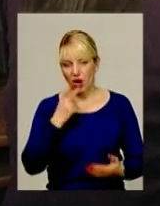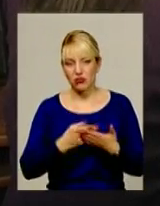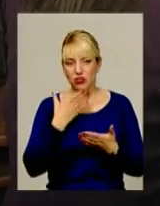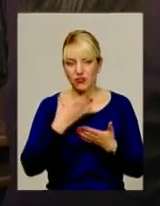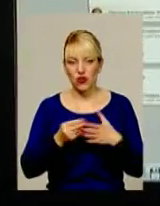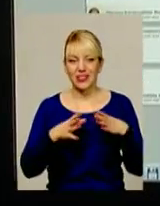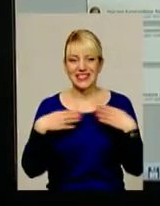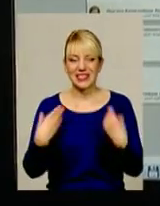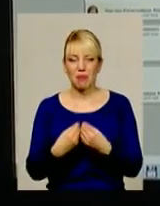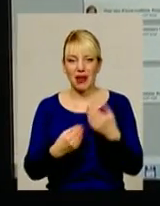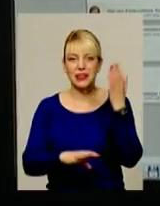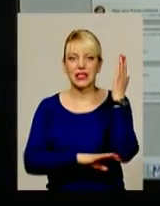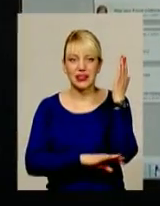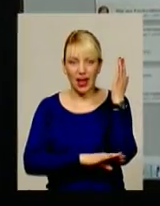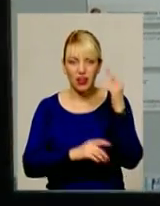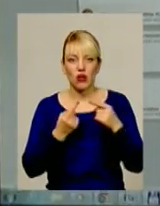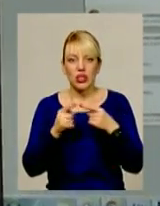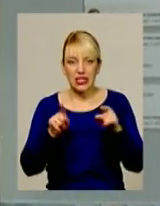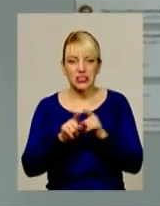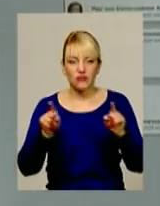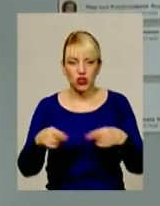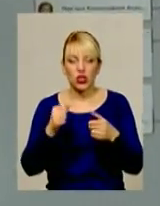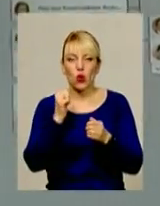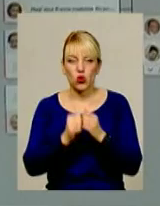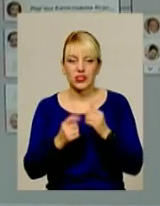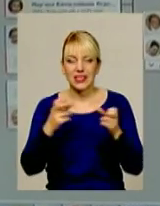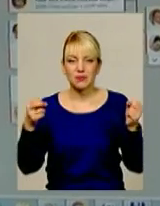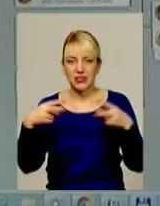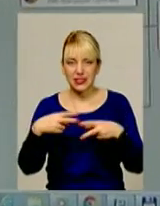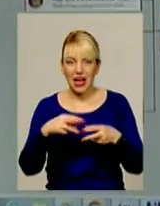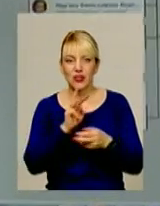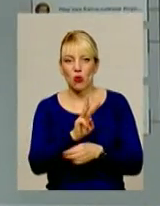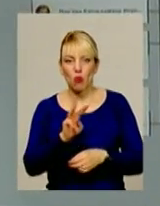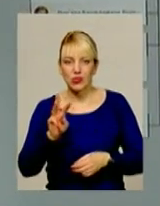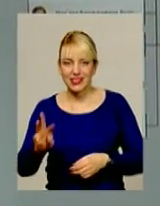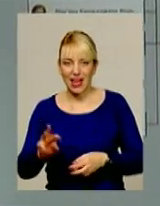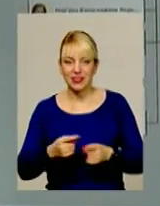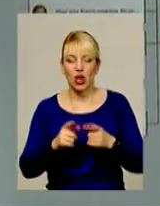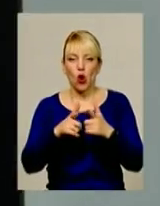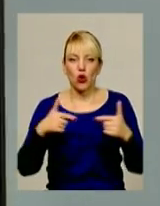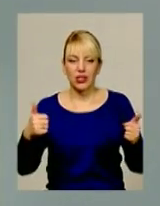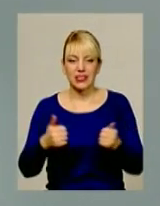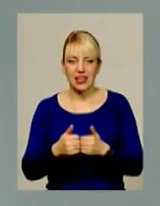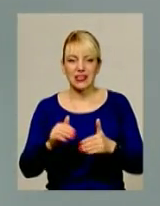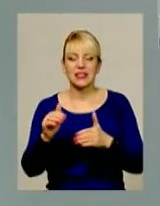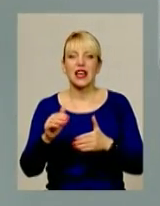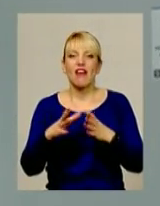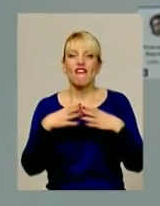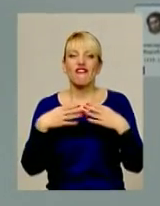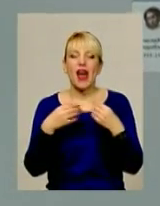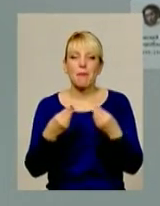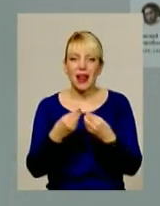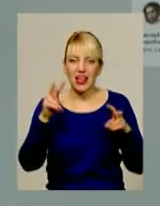сімейне дерево. Створити таке ж може кожен на спеціальному сайті Всесвітньої організації FamilySearch, яку пан В'ячеслав